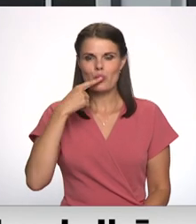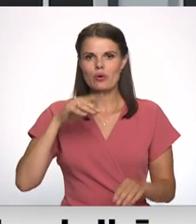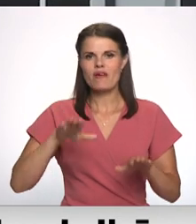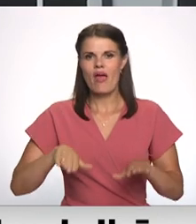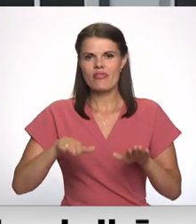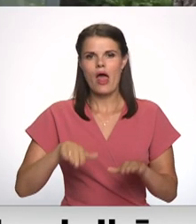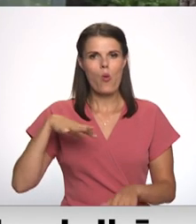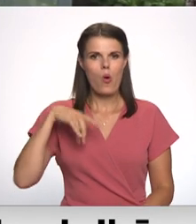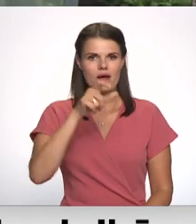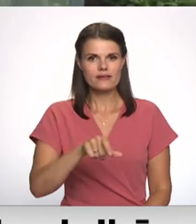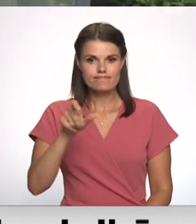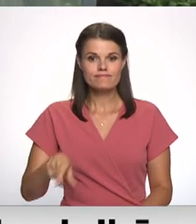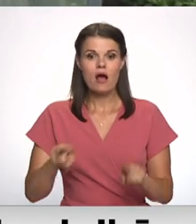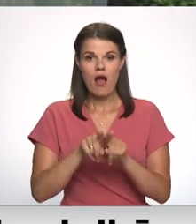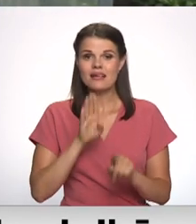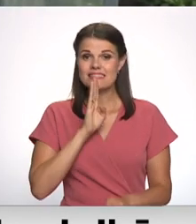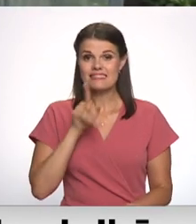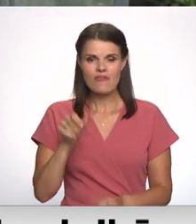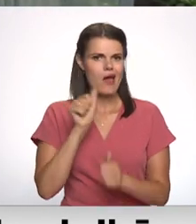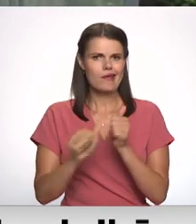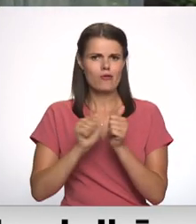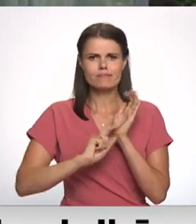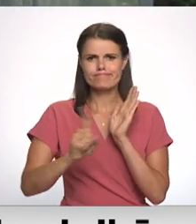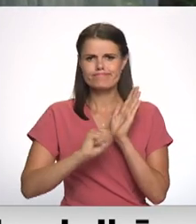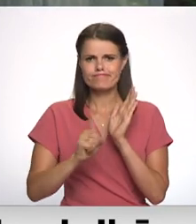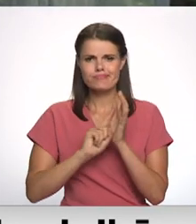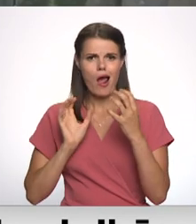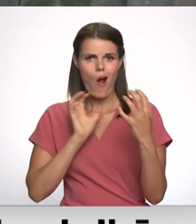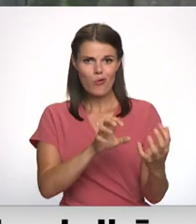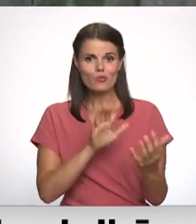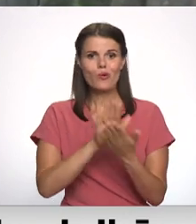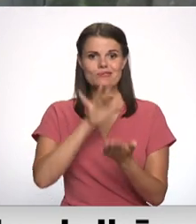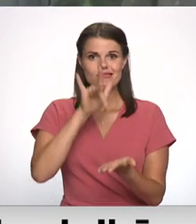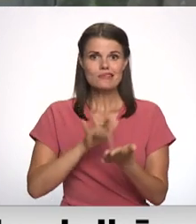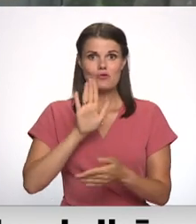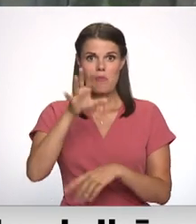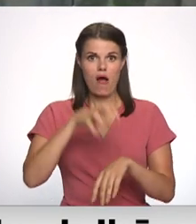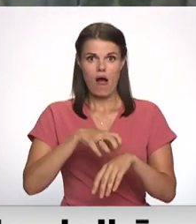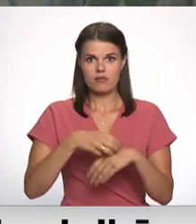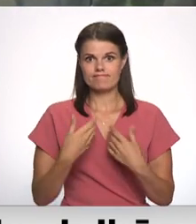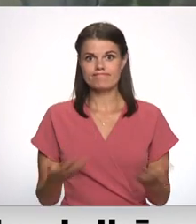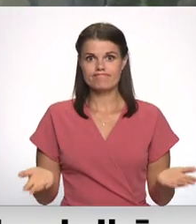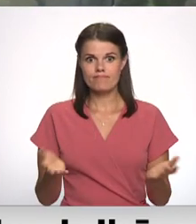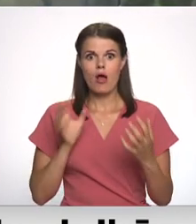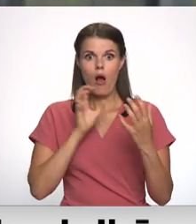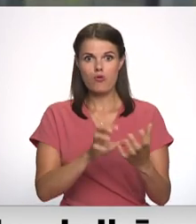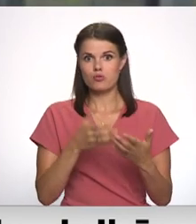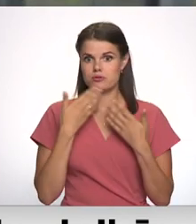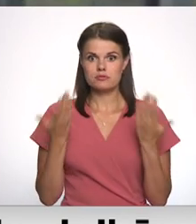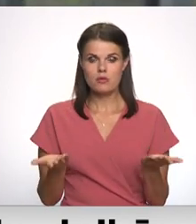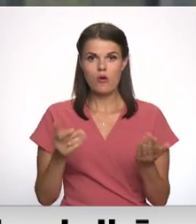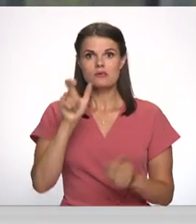iedzīvotāji. Arī jolka, kura regulāri izmanto sabierisko transportu, ar autobusu uz centru pie ārsta netika. Autobusa nav.